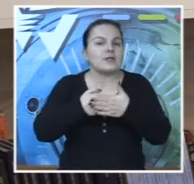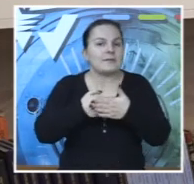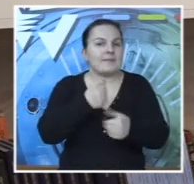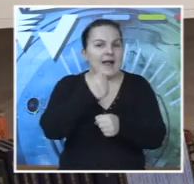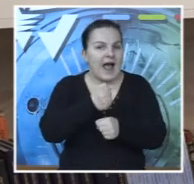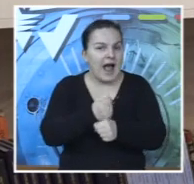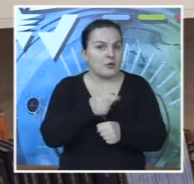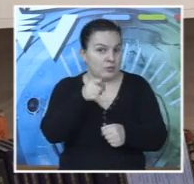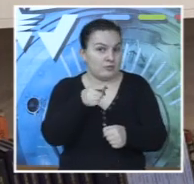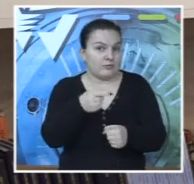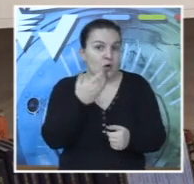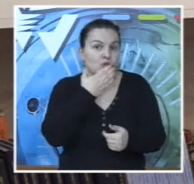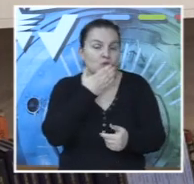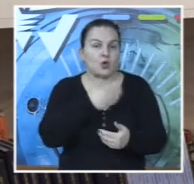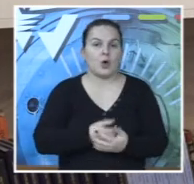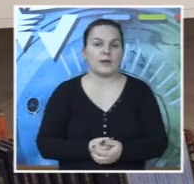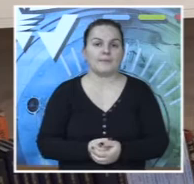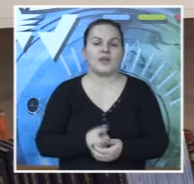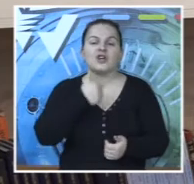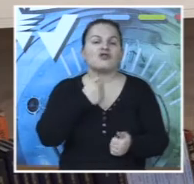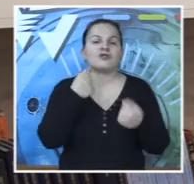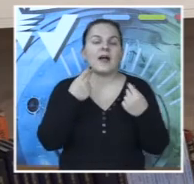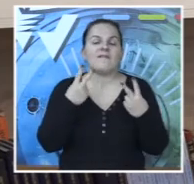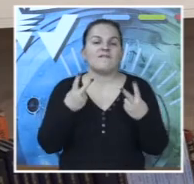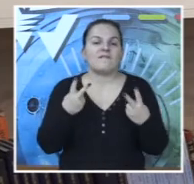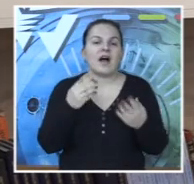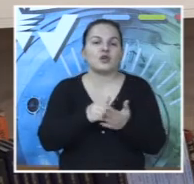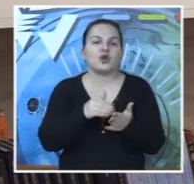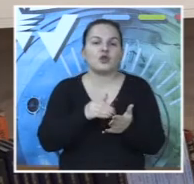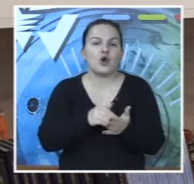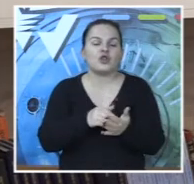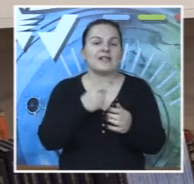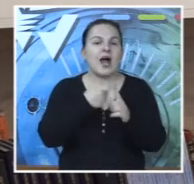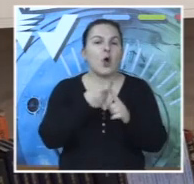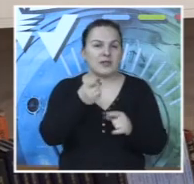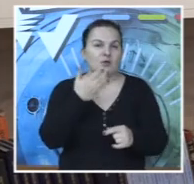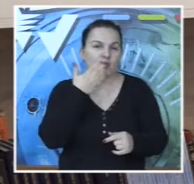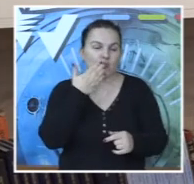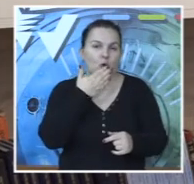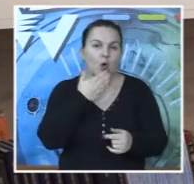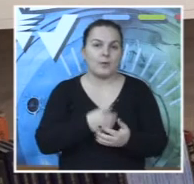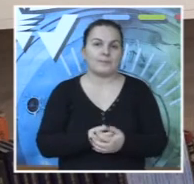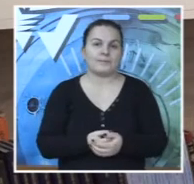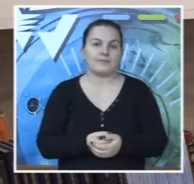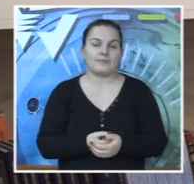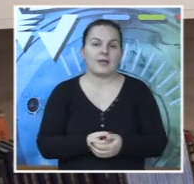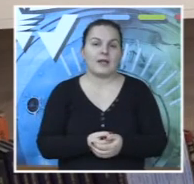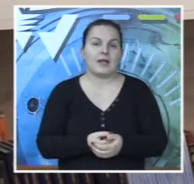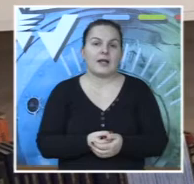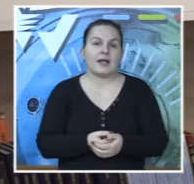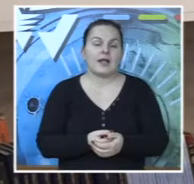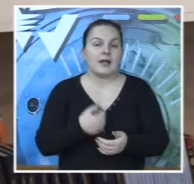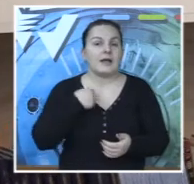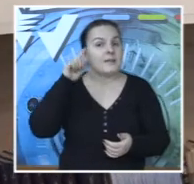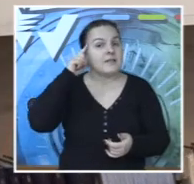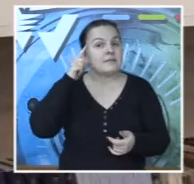odnosom prema radu, prema tom predmetu. Šta je još bitno za te kostine gimnazijske dane? Po